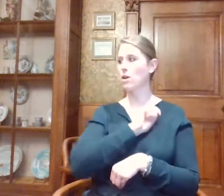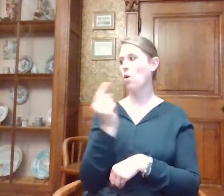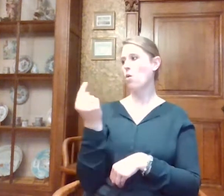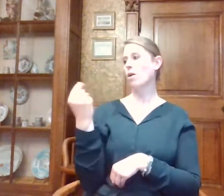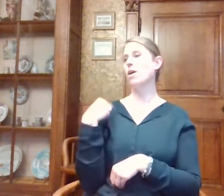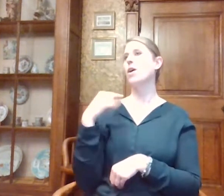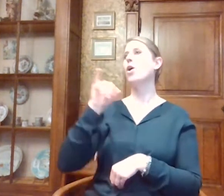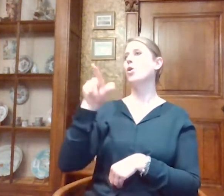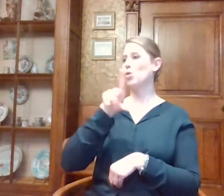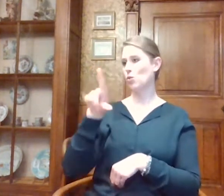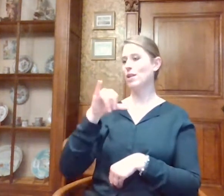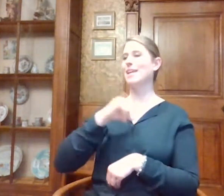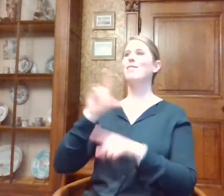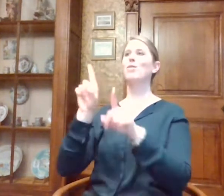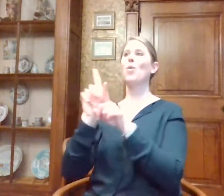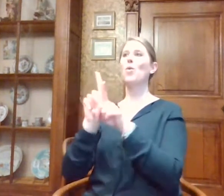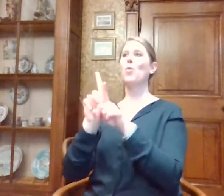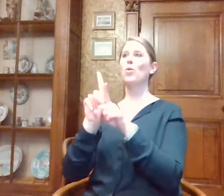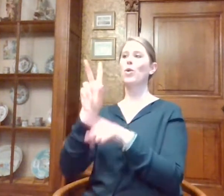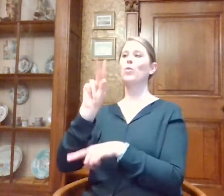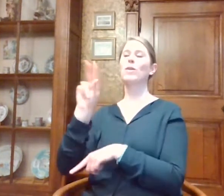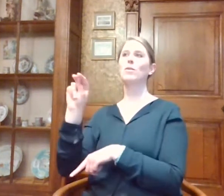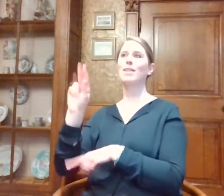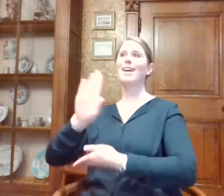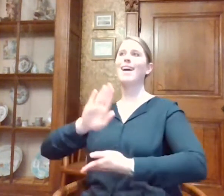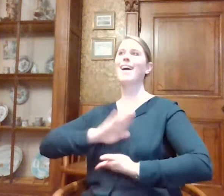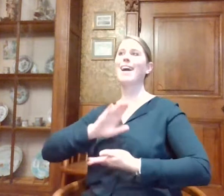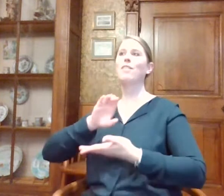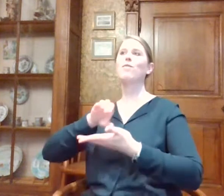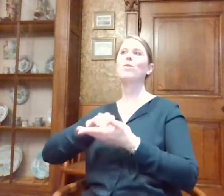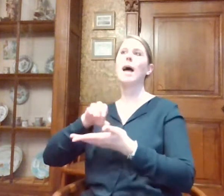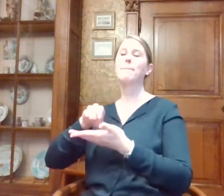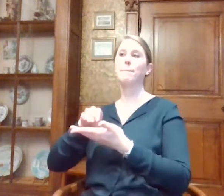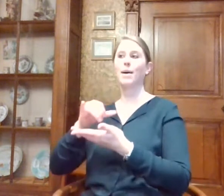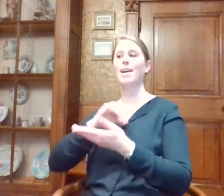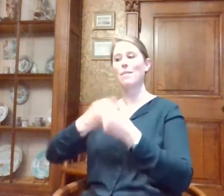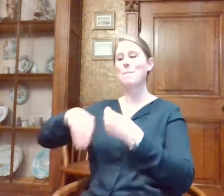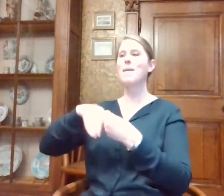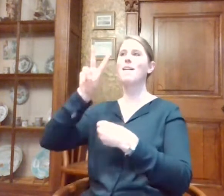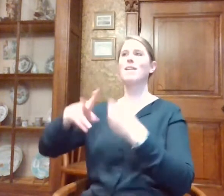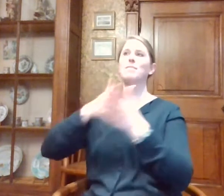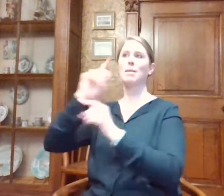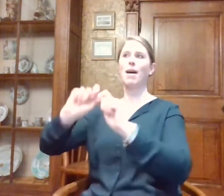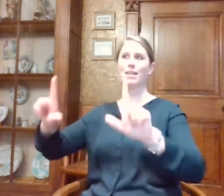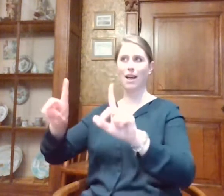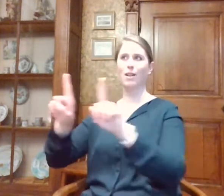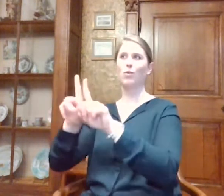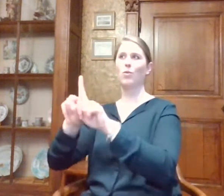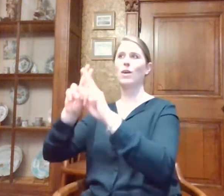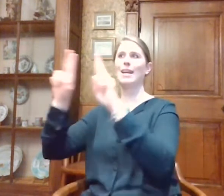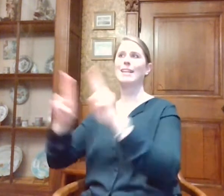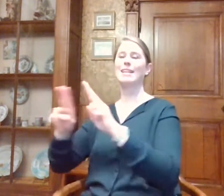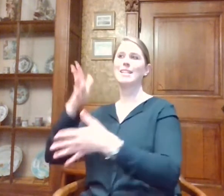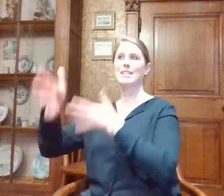juli 2020 zijn we dus overstapt naar de erfgoedtep. En we hebben daar de Vlaamse gebarentaal aan toegevoegd en International Sign